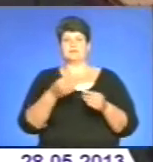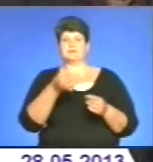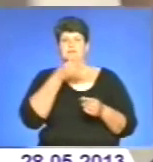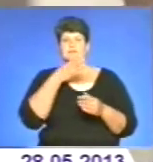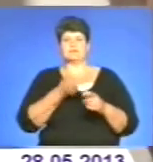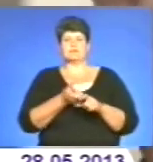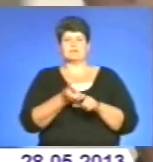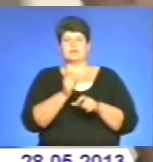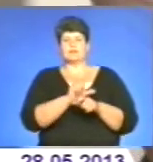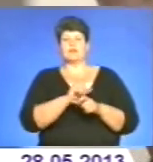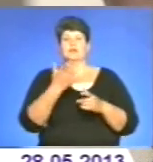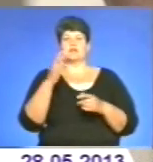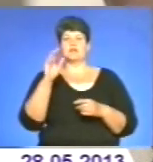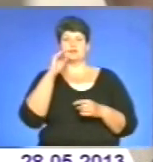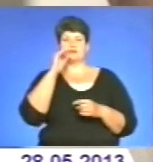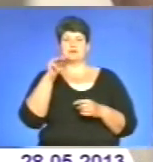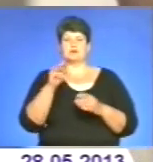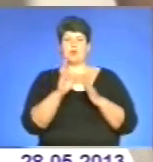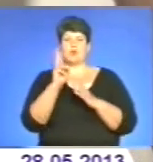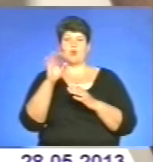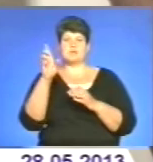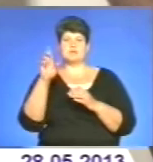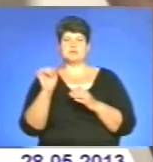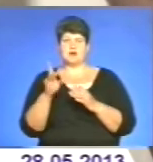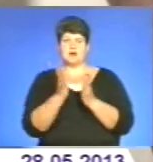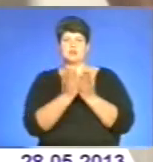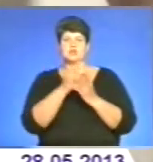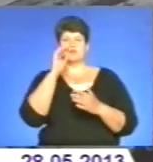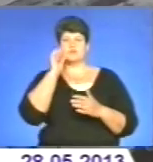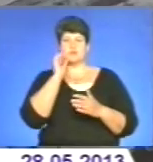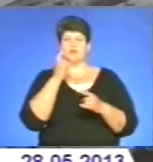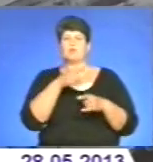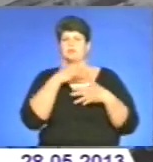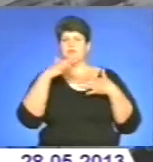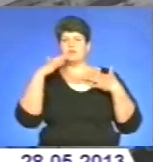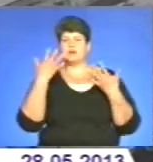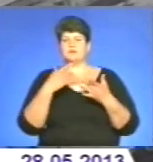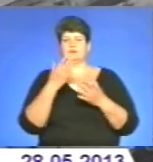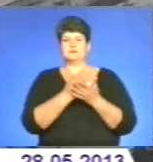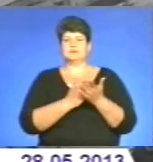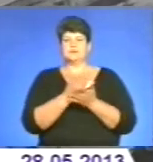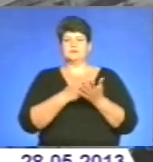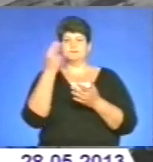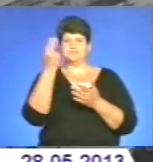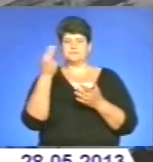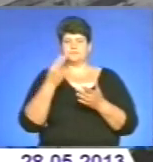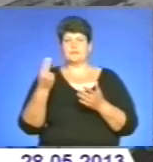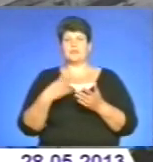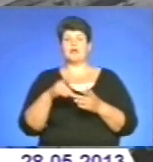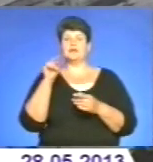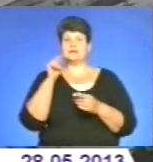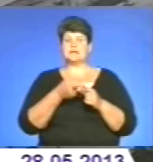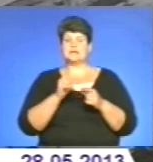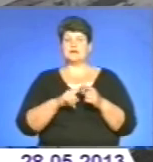Шевченка. Нині Ярослав Омелян художник з багаторічним стажем. Для нього живопис – не лише улюблена професія, але на